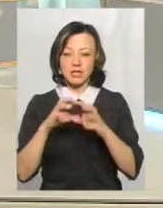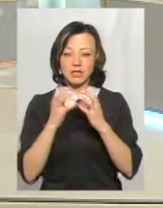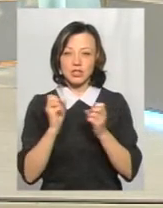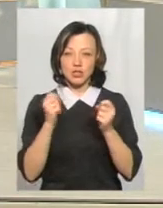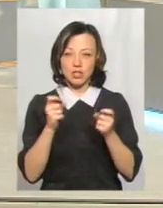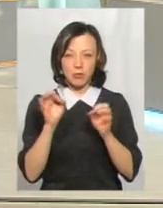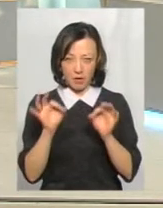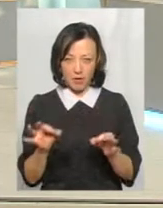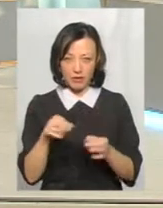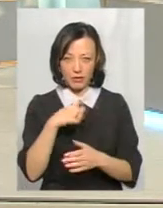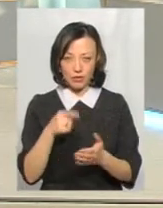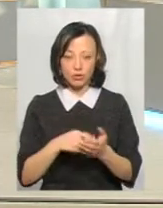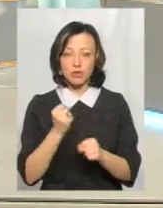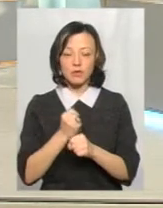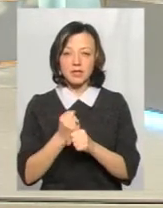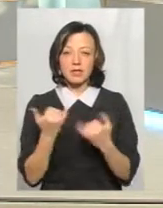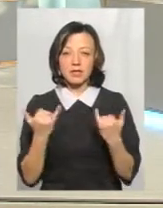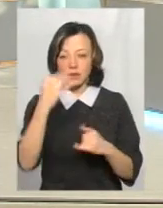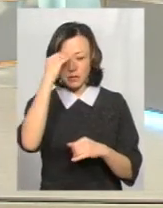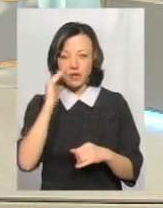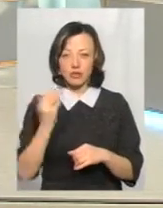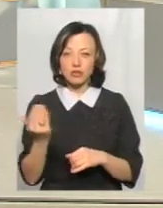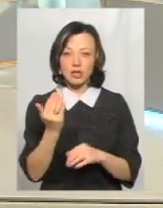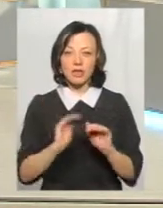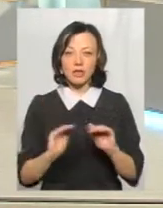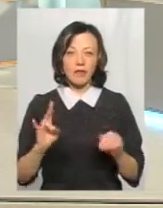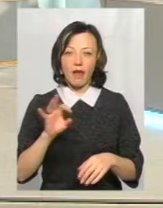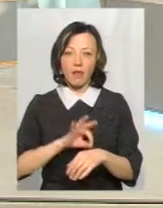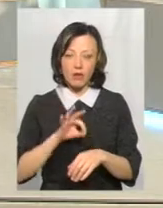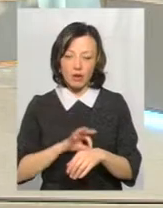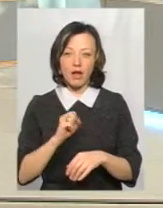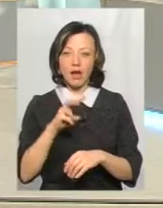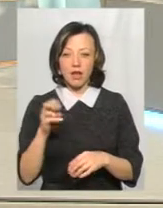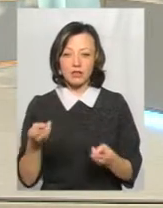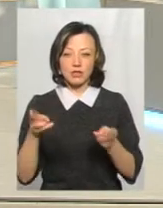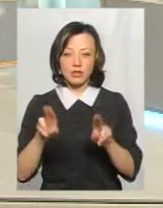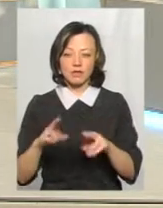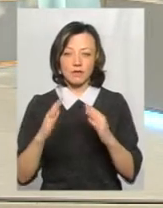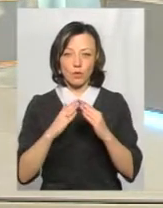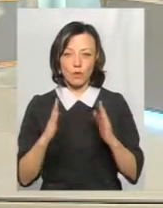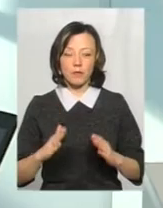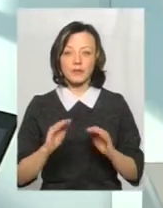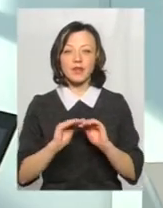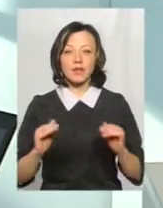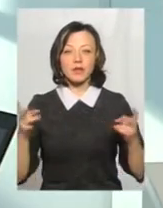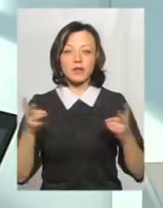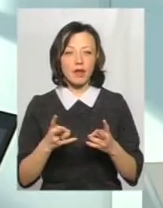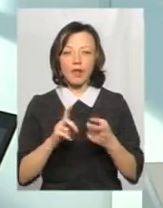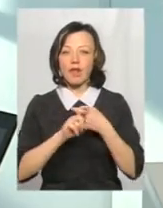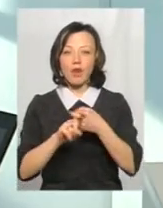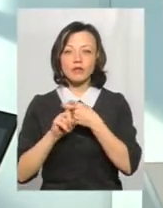Чи це правильно? Що робити зараз тим батькам, чи діти не хворіють, але все ж таки лишили в домі? Ну, дітям потрібно не